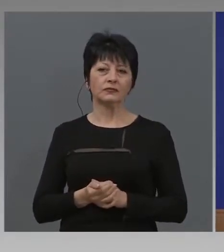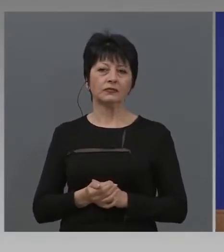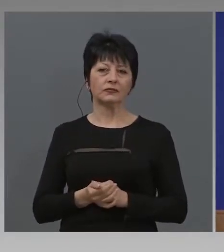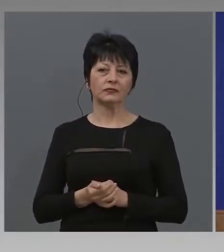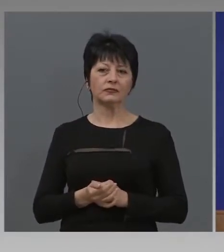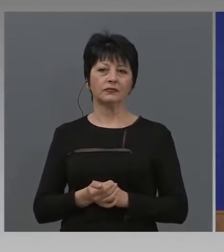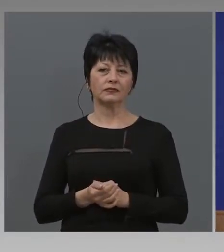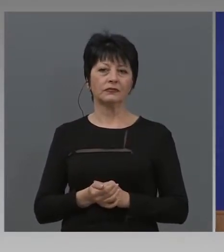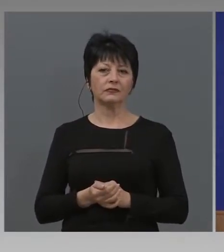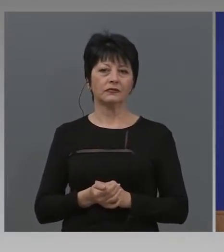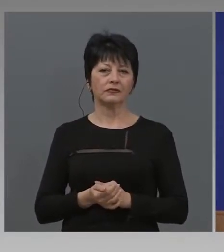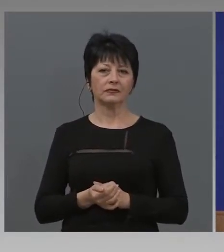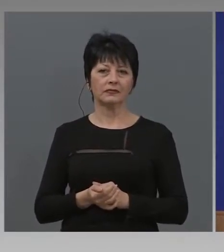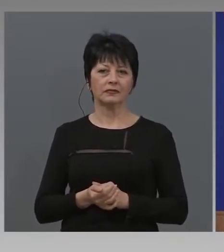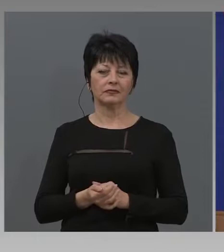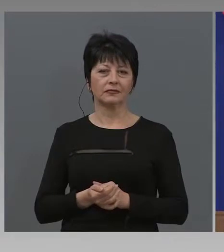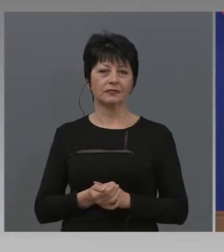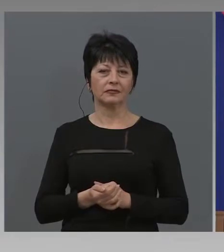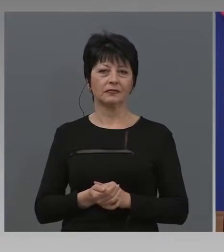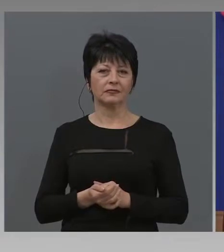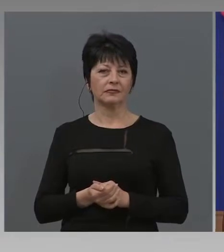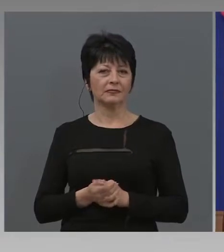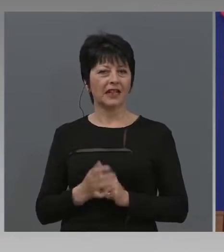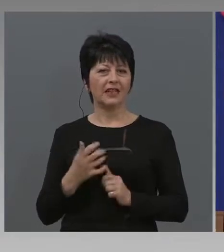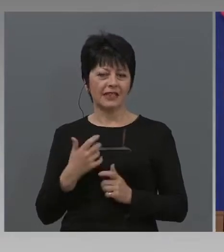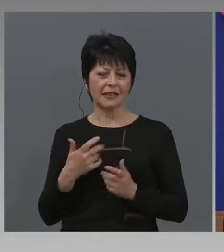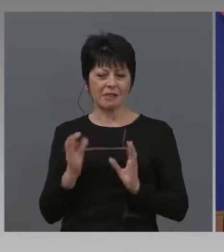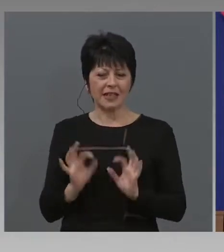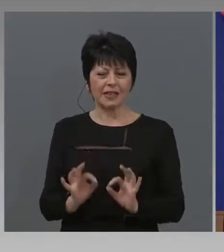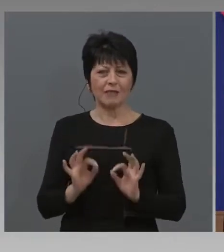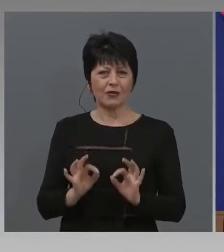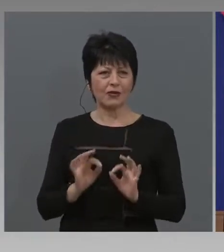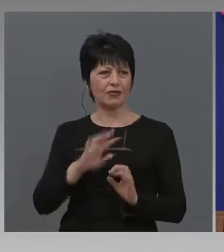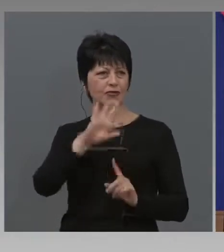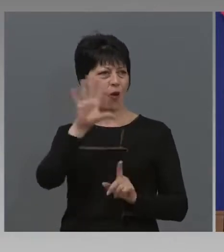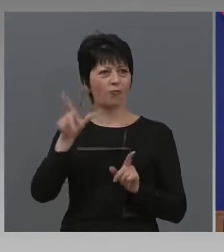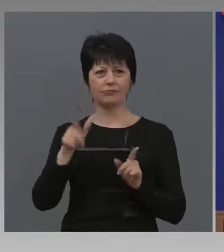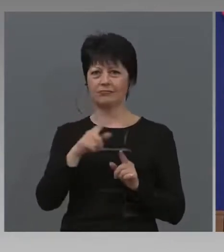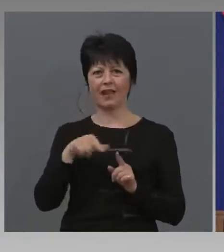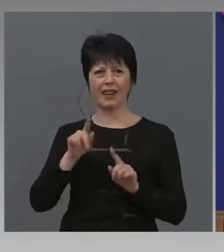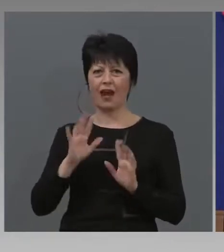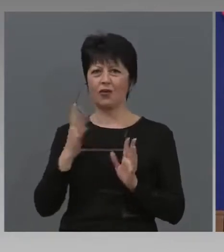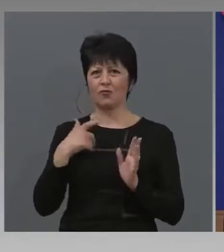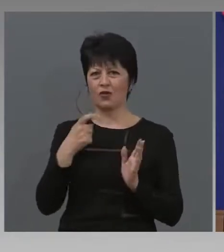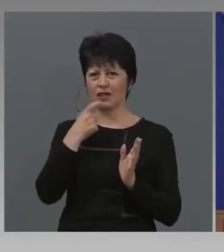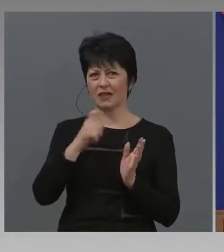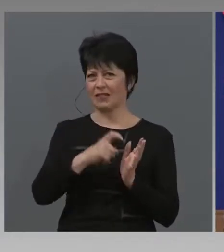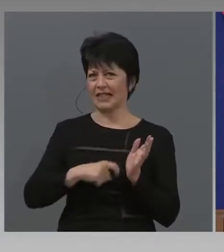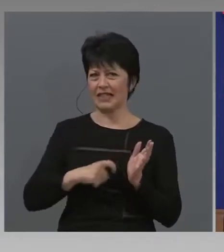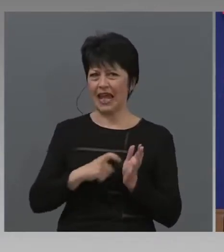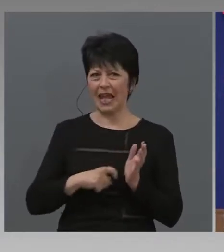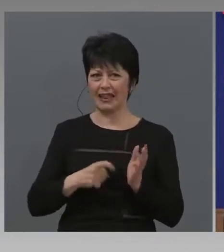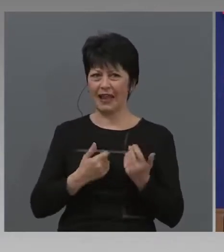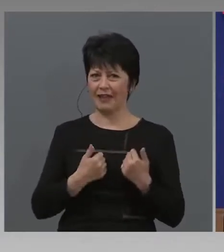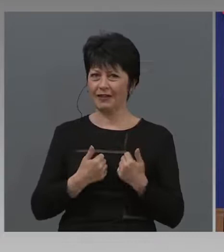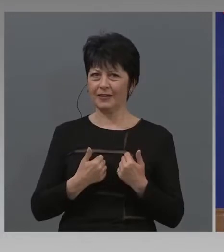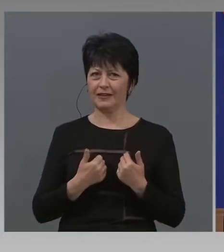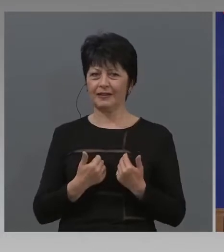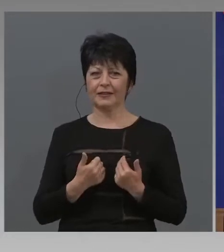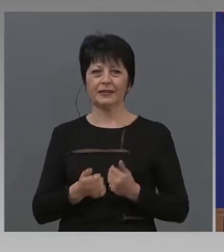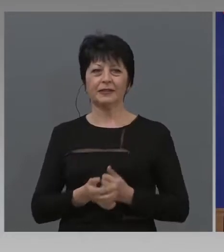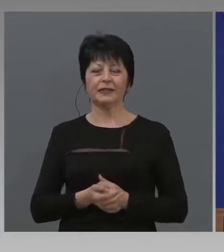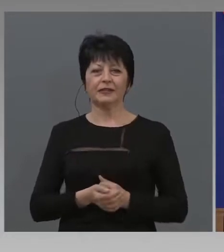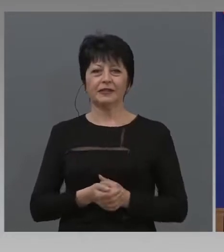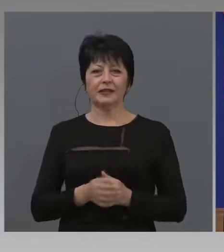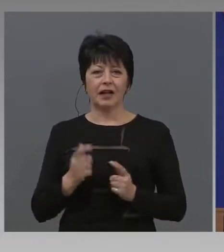Да съм точен, че някакъв от вас сутри ще се заеде, ще кажа, каза една цифра, а тя е друга. А много цифри ми